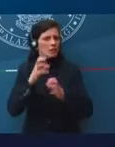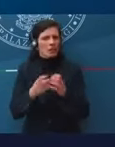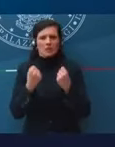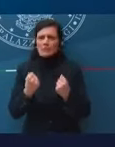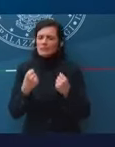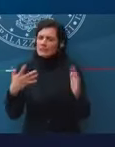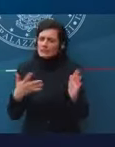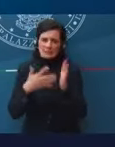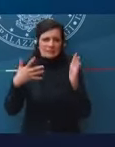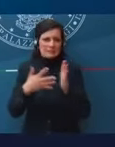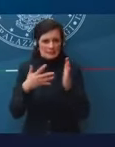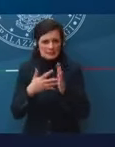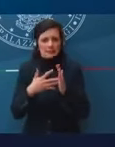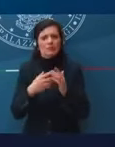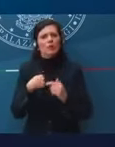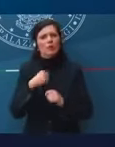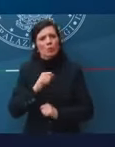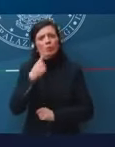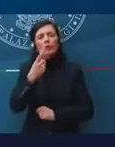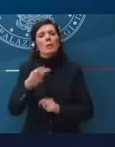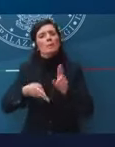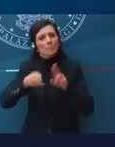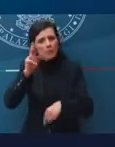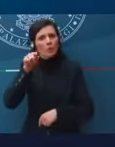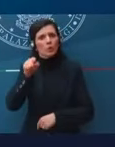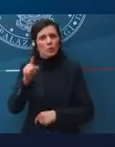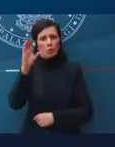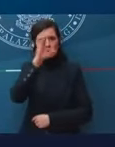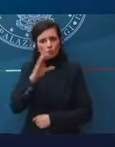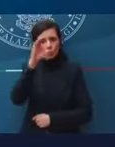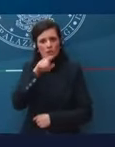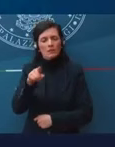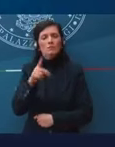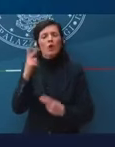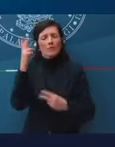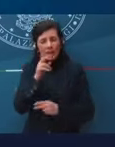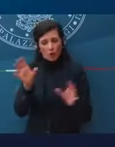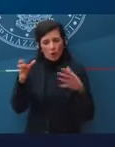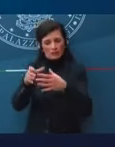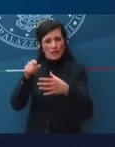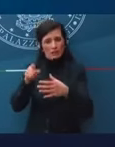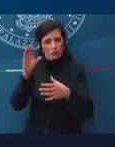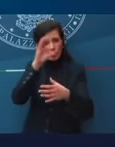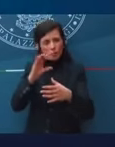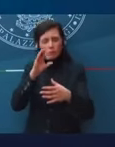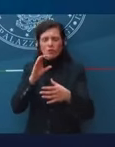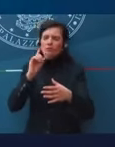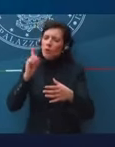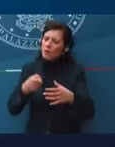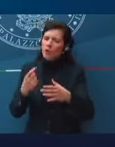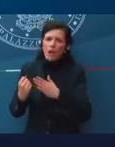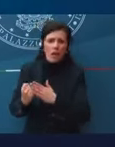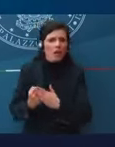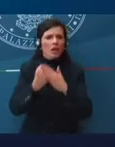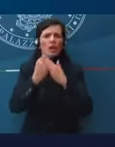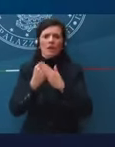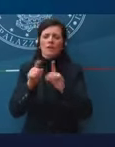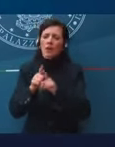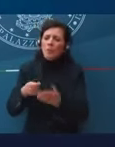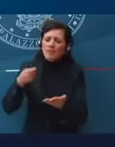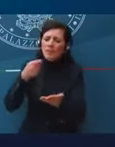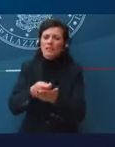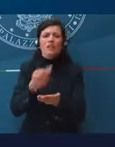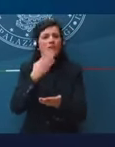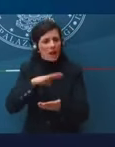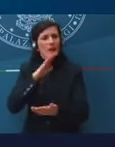più, è un settore dove vale veramente la pena continuare a sostenere e a investire, perché sappiamo